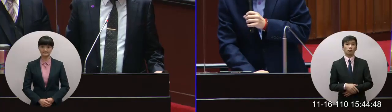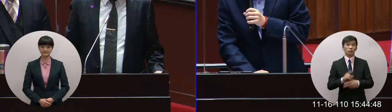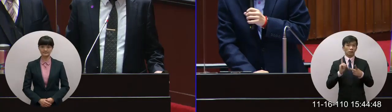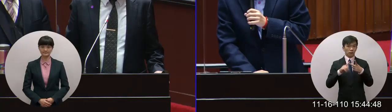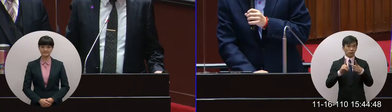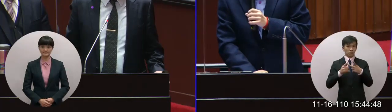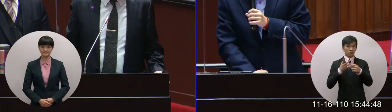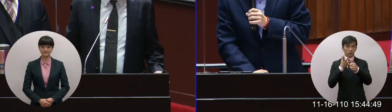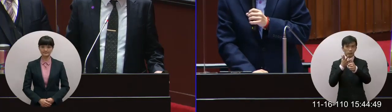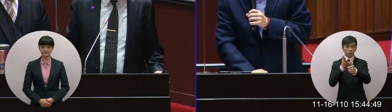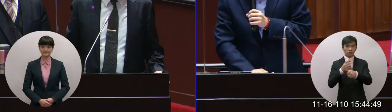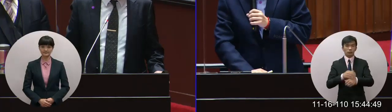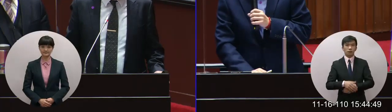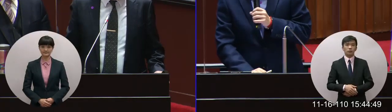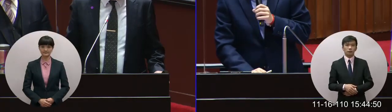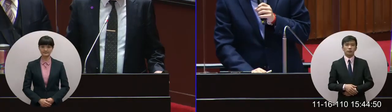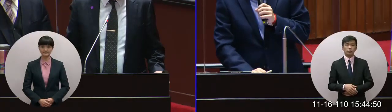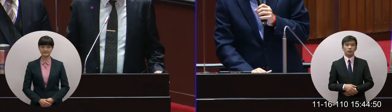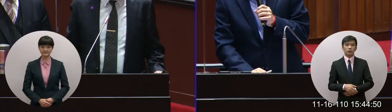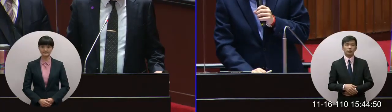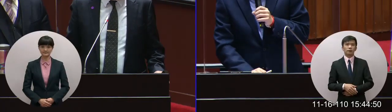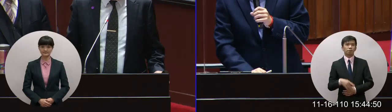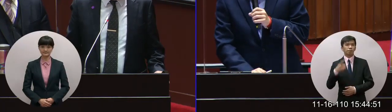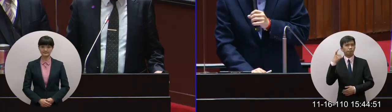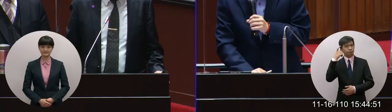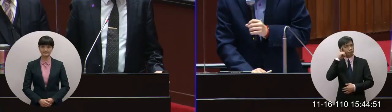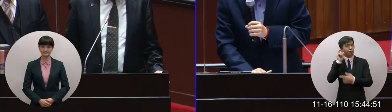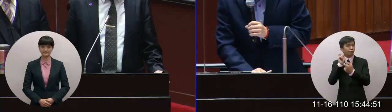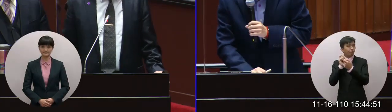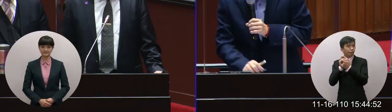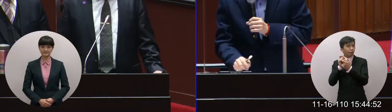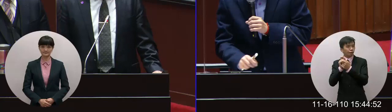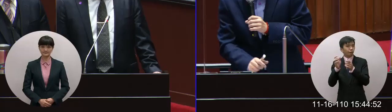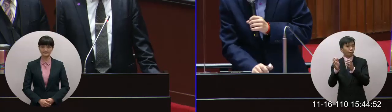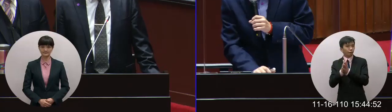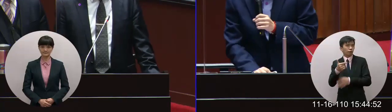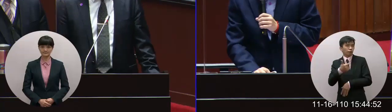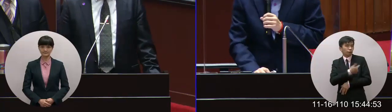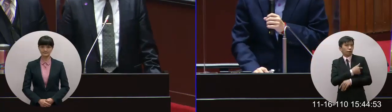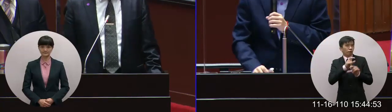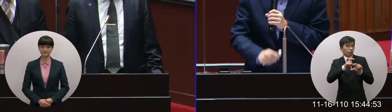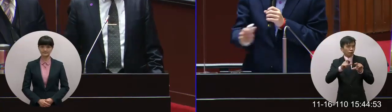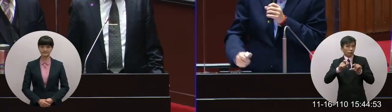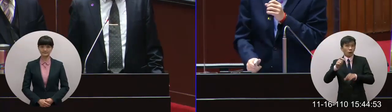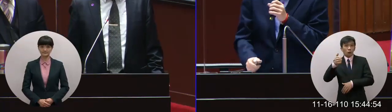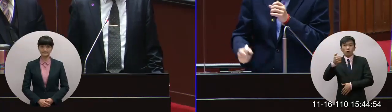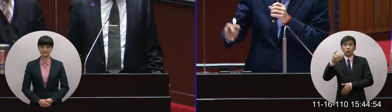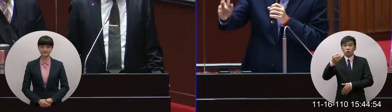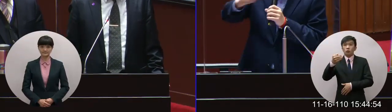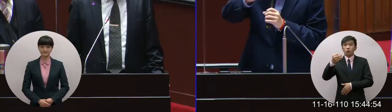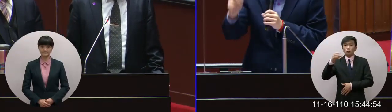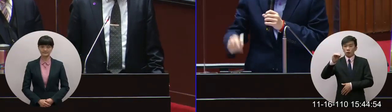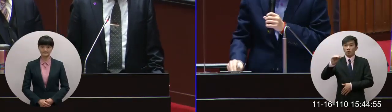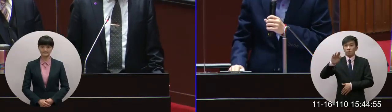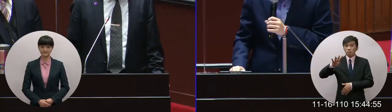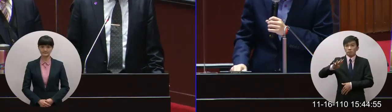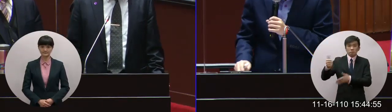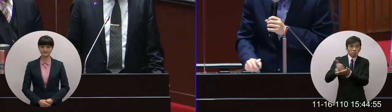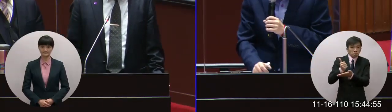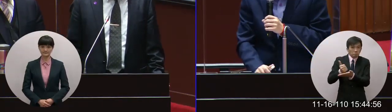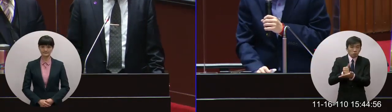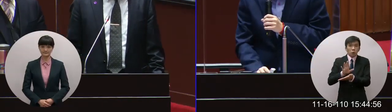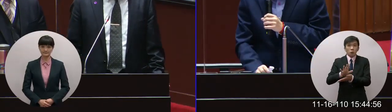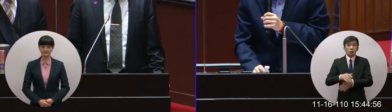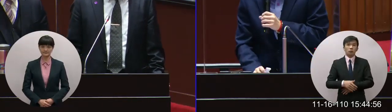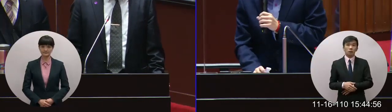這個這個我是想最近五十九點四萬計的AZ進來很多人在談今天也很多人